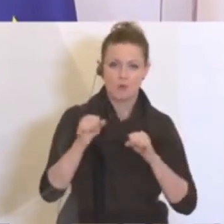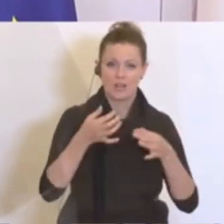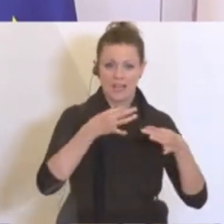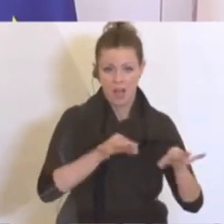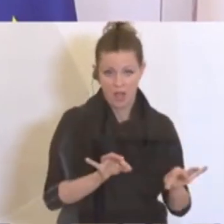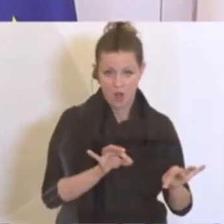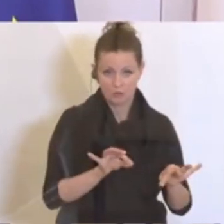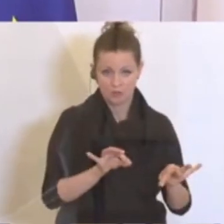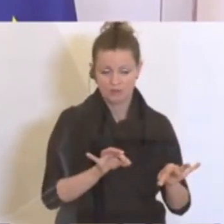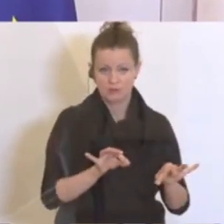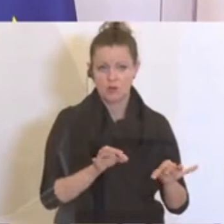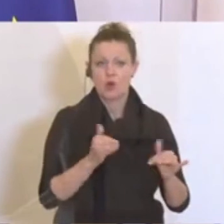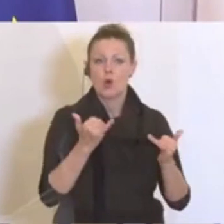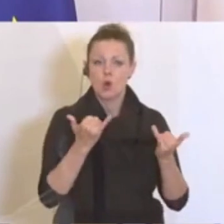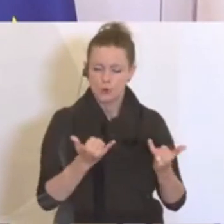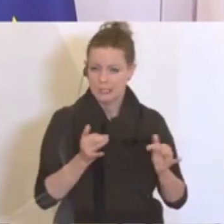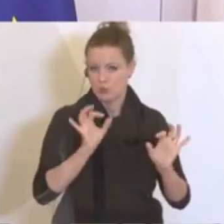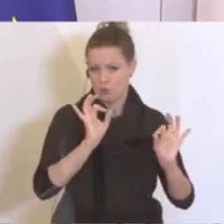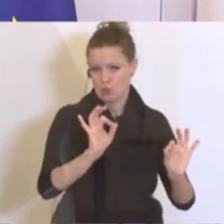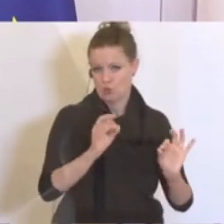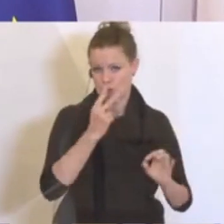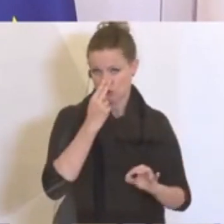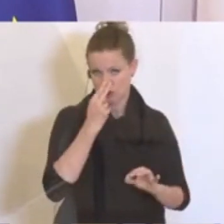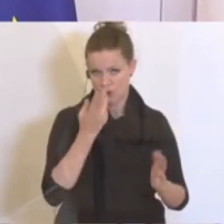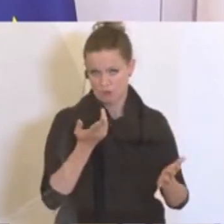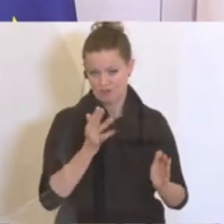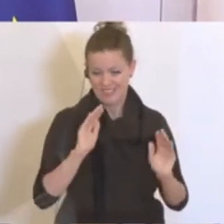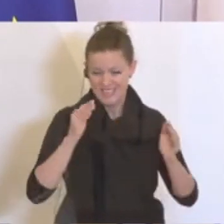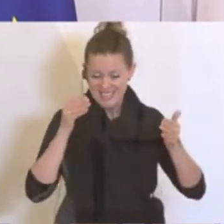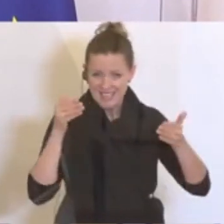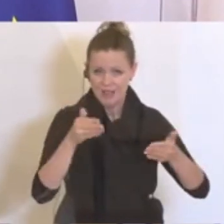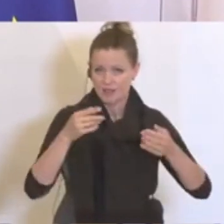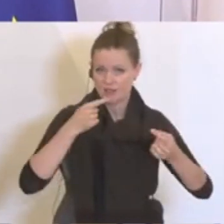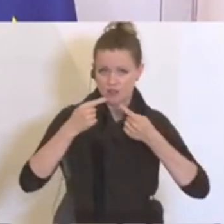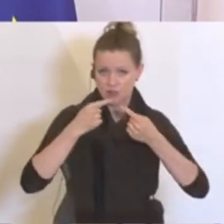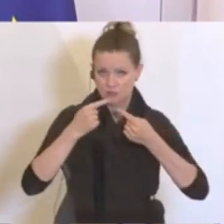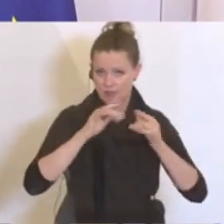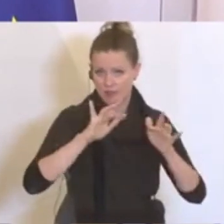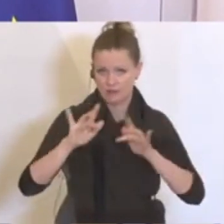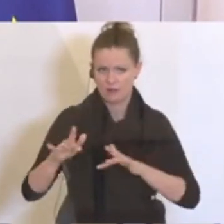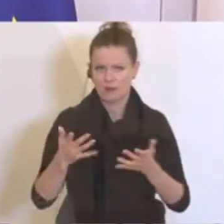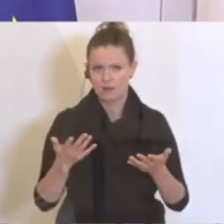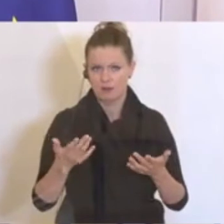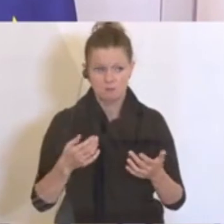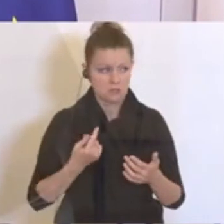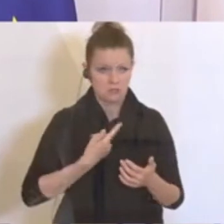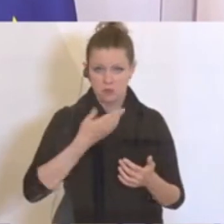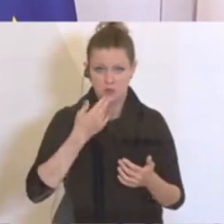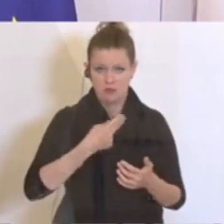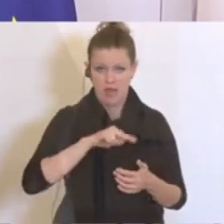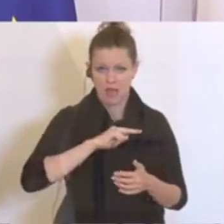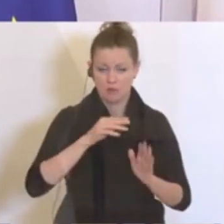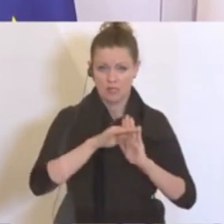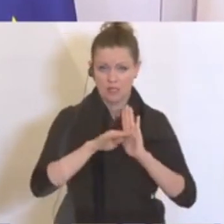und da schaut es, denke ich, ganz gut aus. Es sind intensive Gespräche. habe mich da ja, nachdem ich ja gar nicht zuständig bin für diese